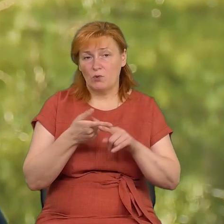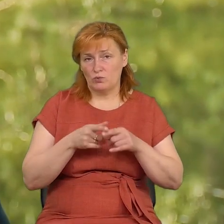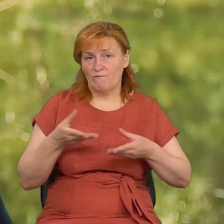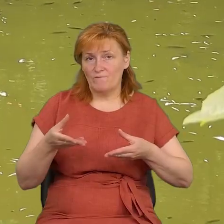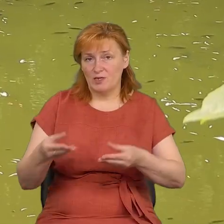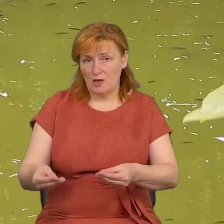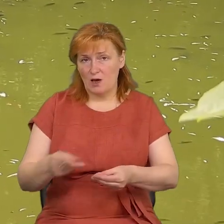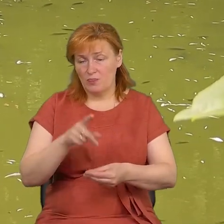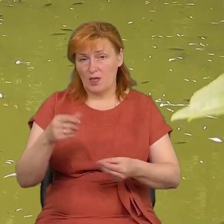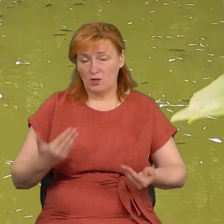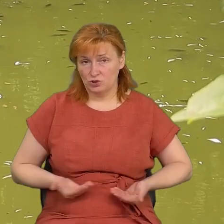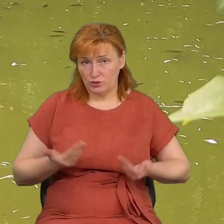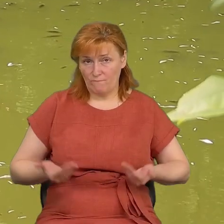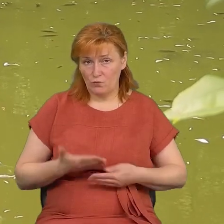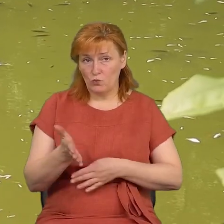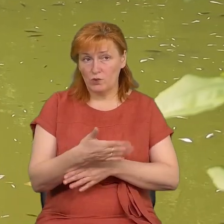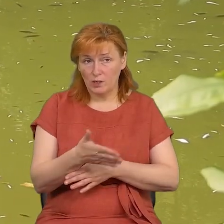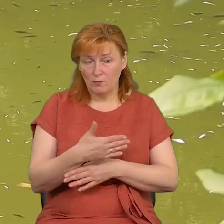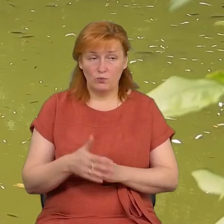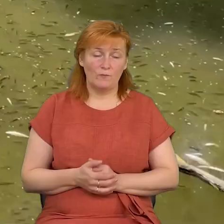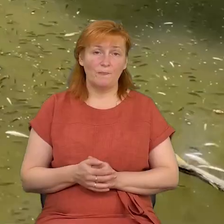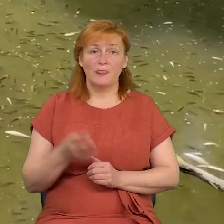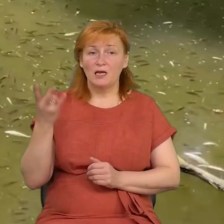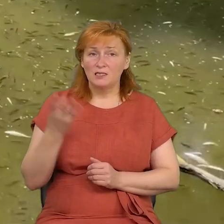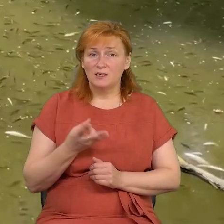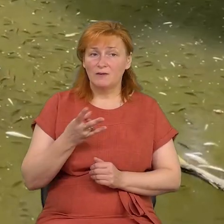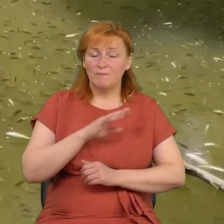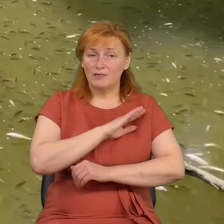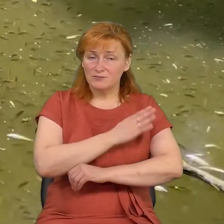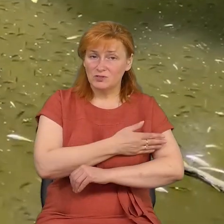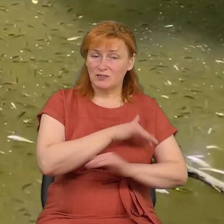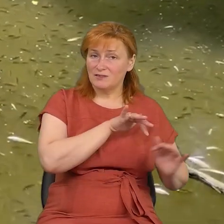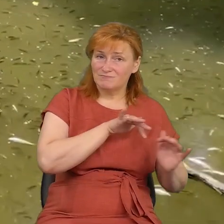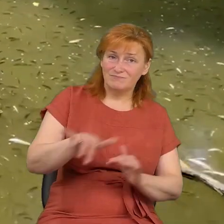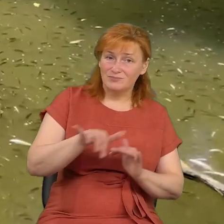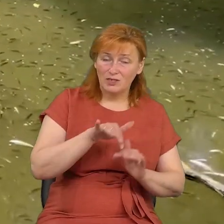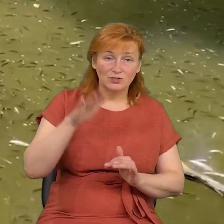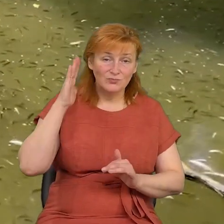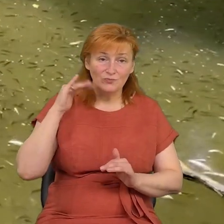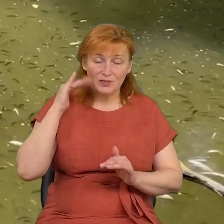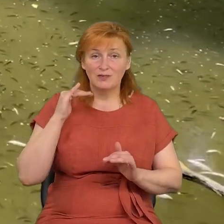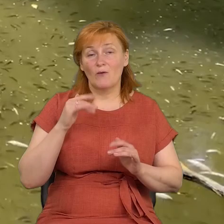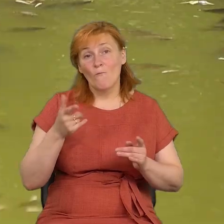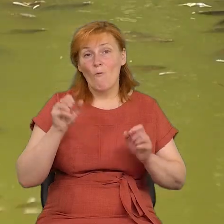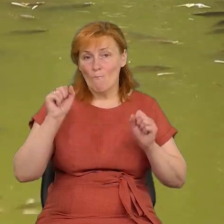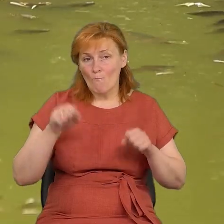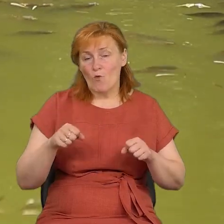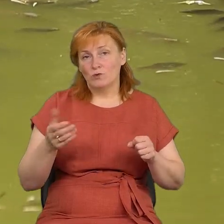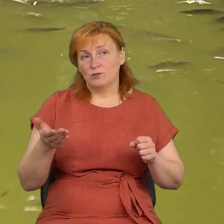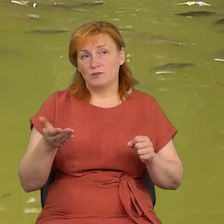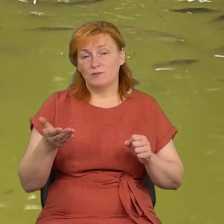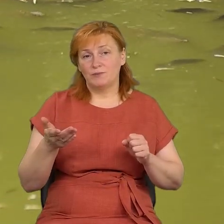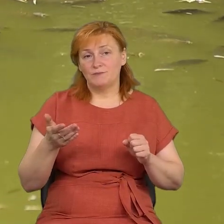живу рибу. Треба збільшити течію річки стрижень. Можна це зробити, знижився рівень дамби